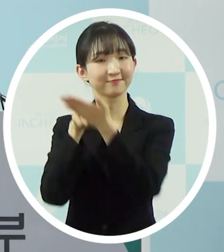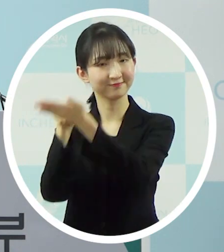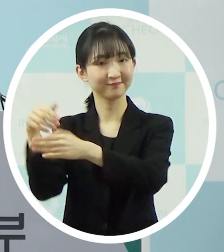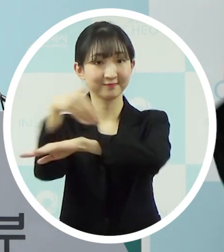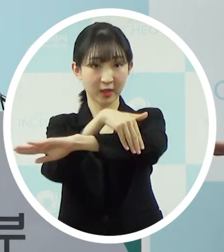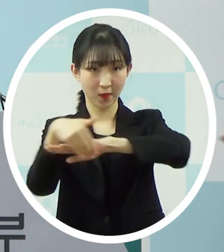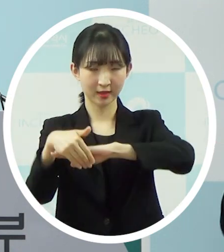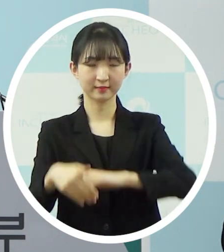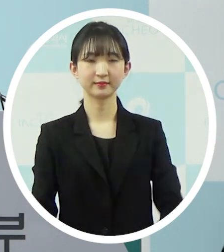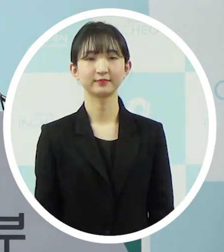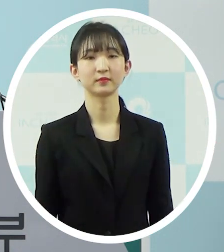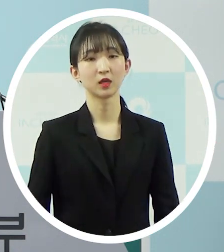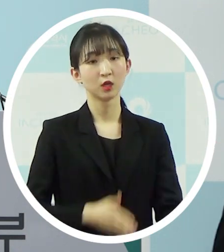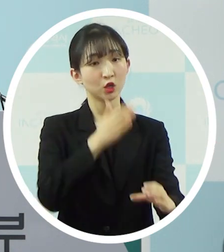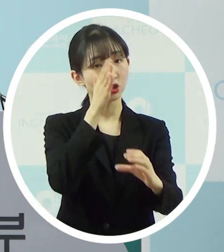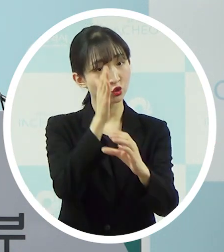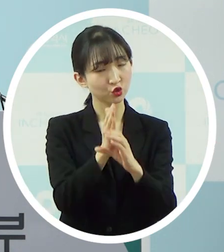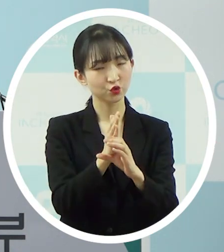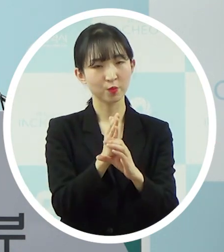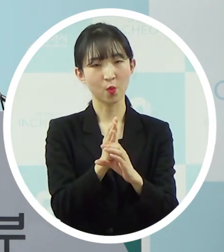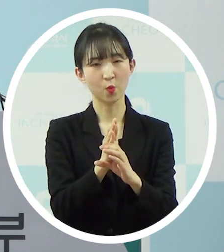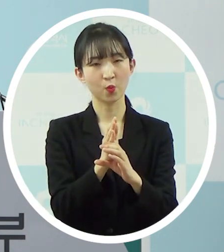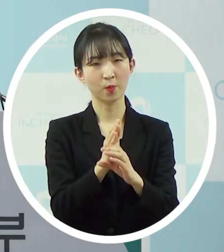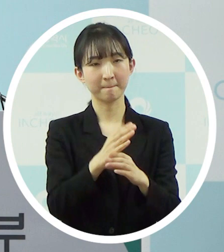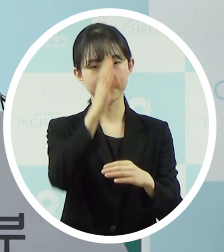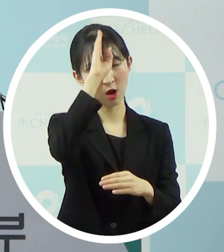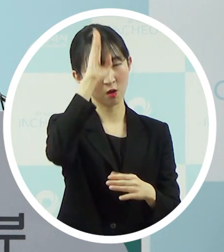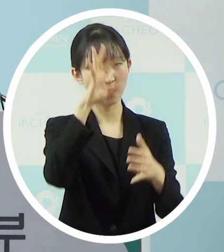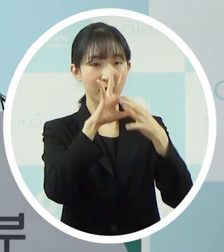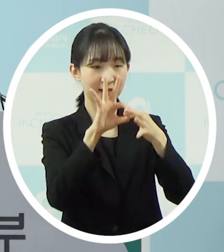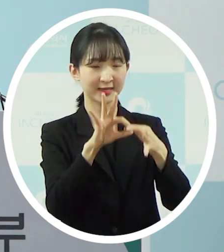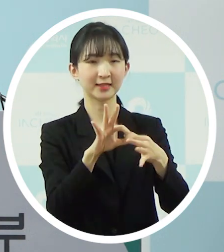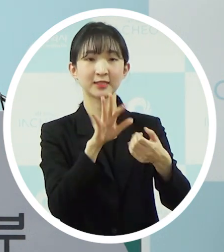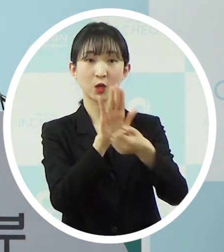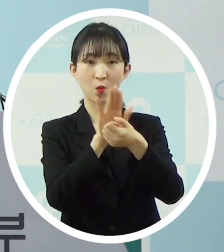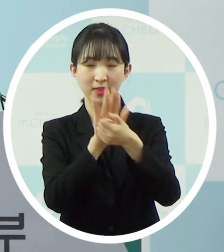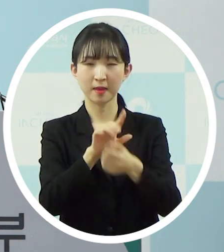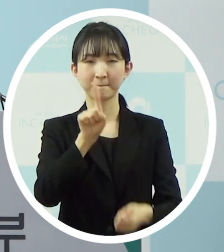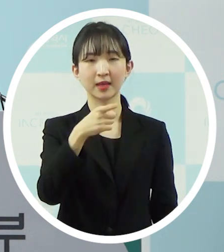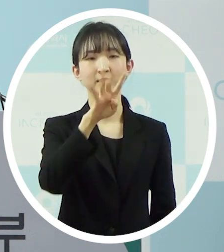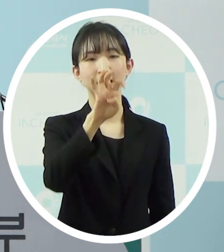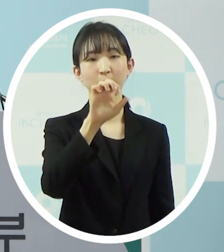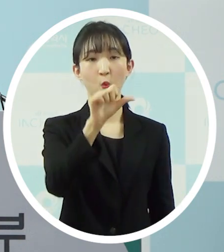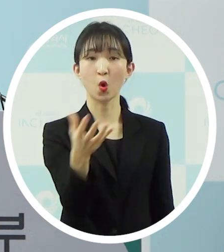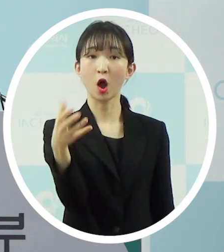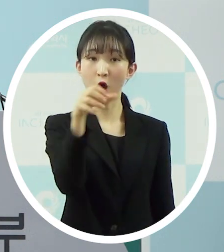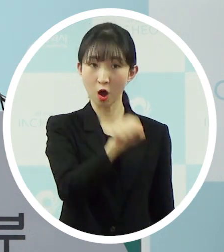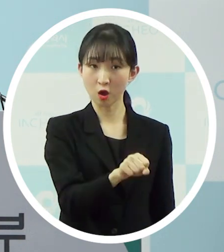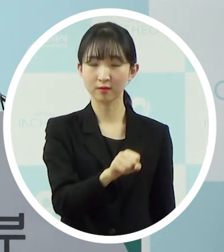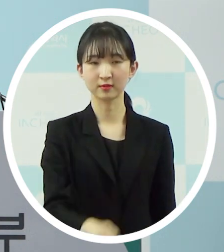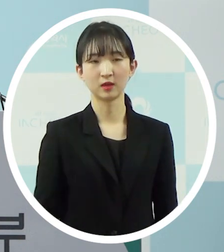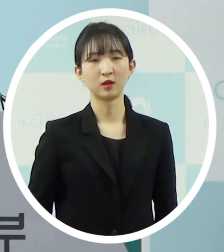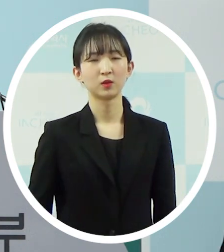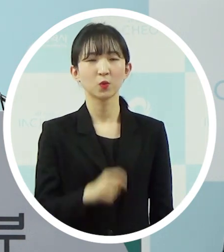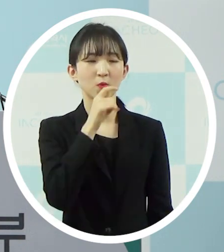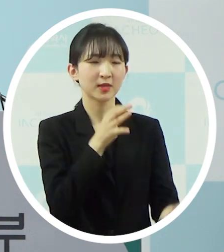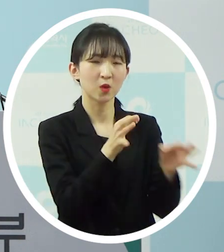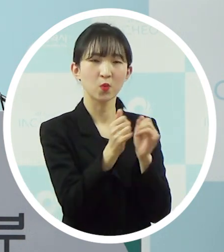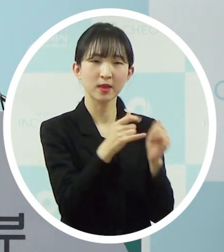이 중 감염병관리지정기관 운영지원사업에 145억 원 소상공인